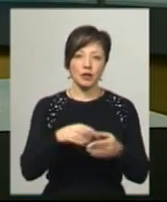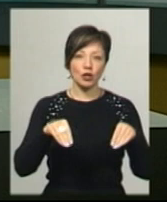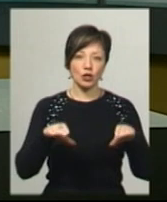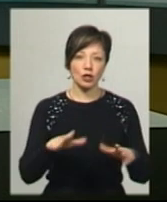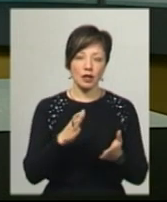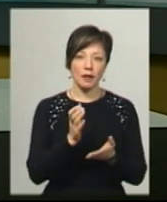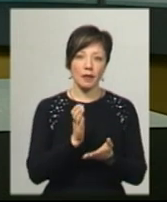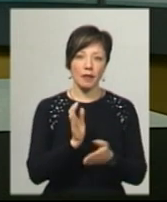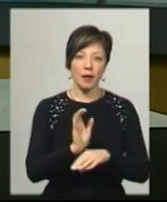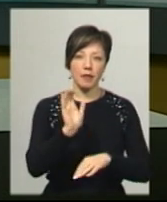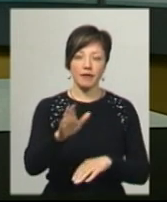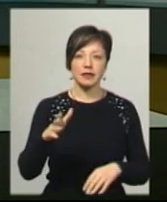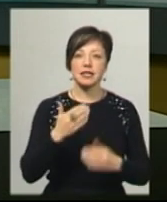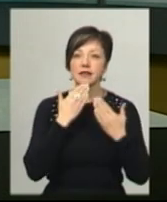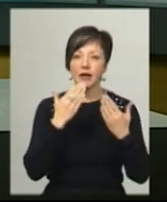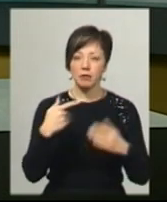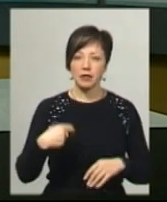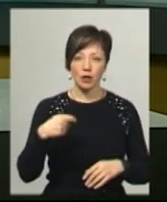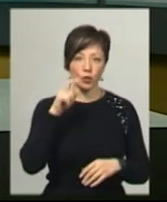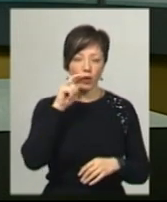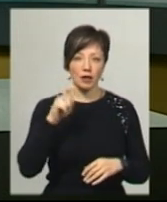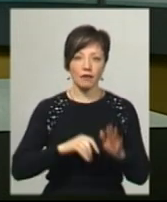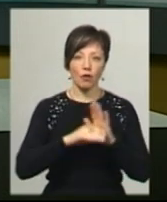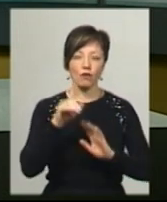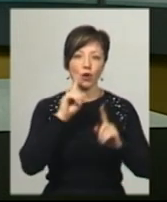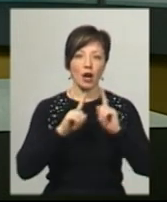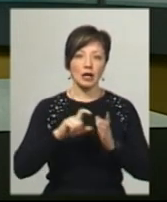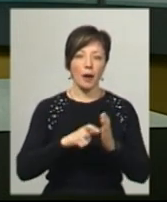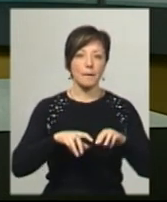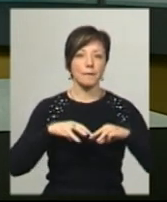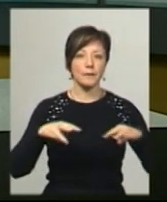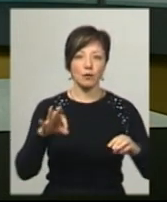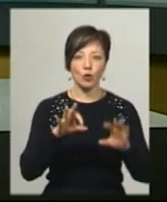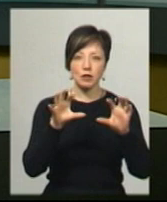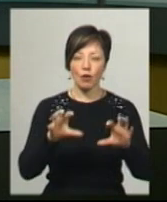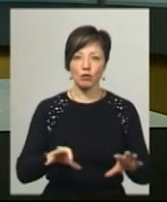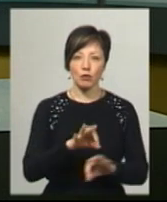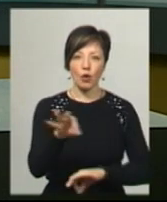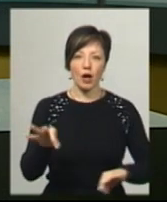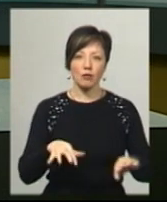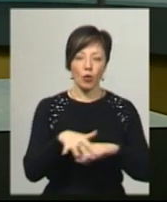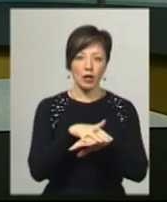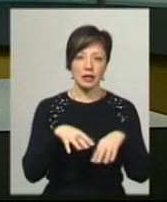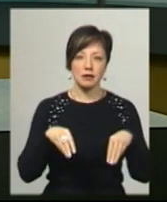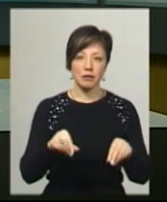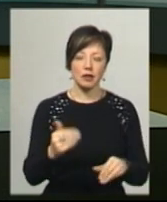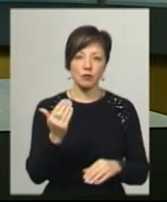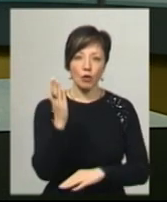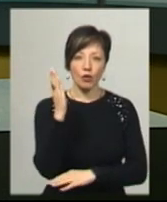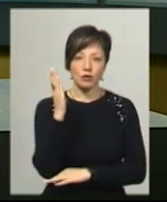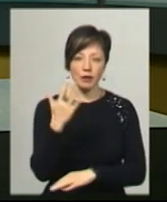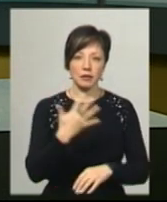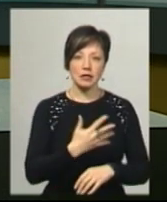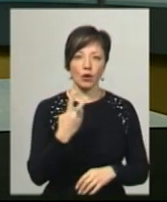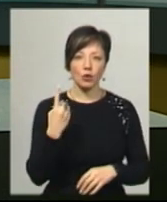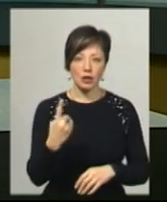направити звернення до президента України, Верховної Ради та Кабміну щодо законопроєкту про ринок землі. За нього проголосували